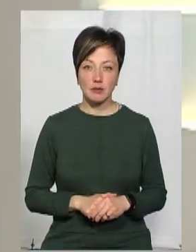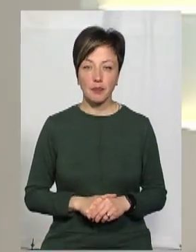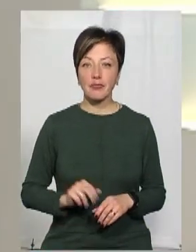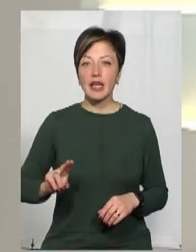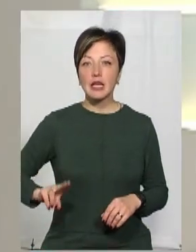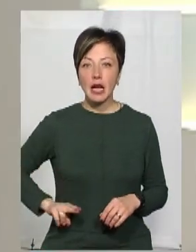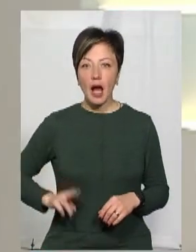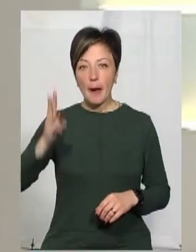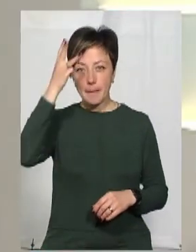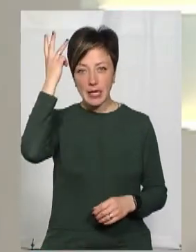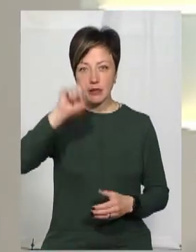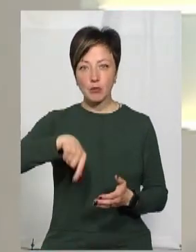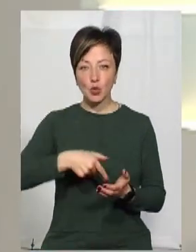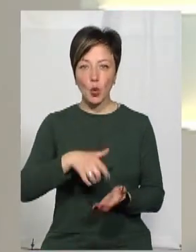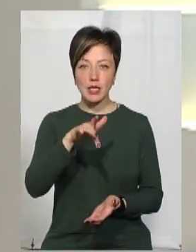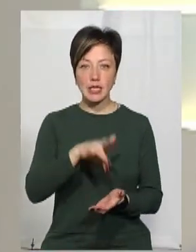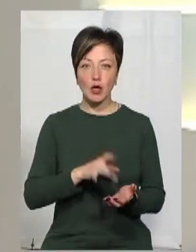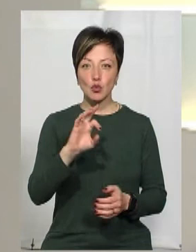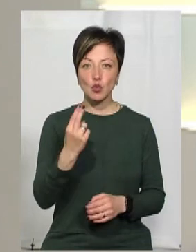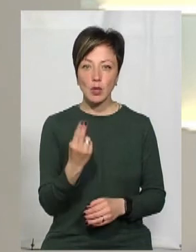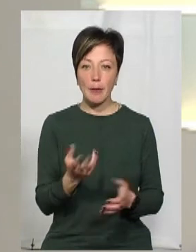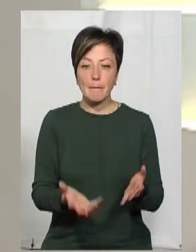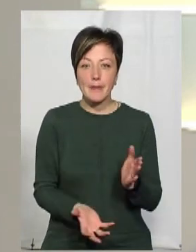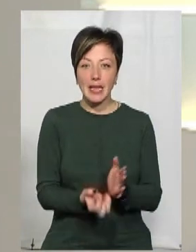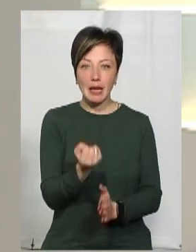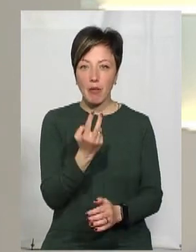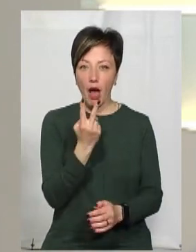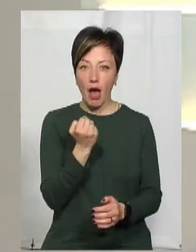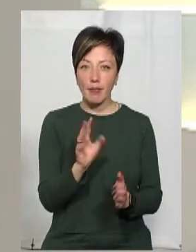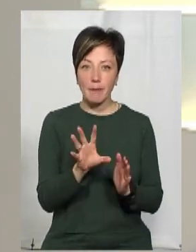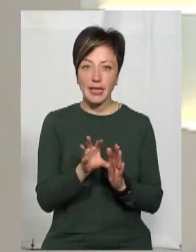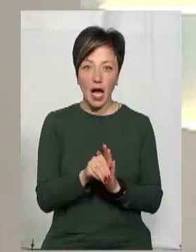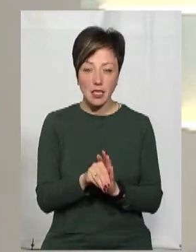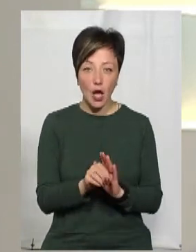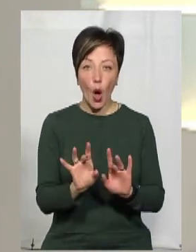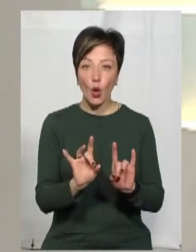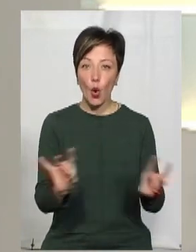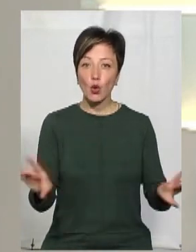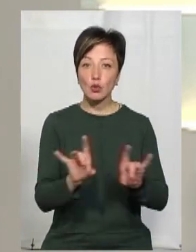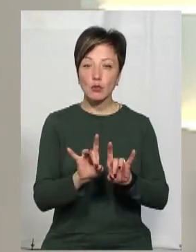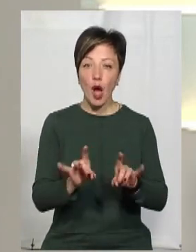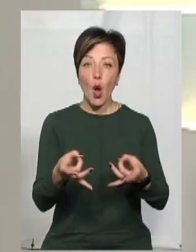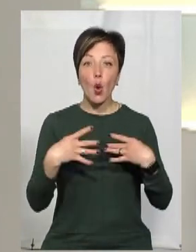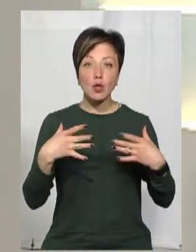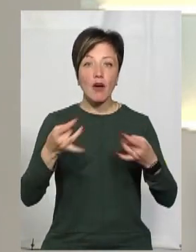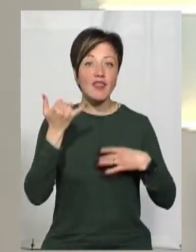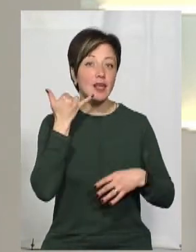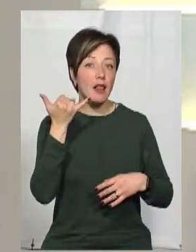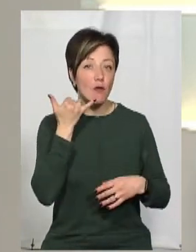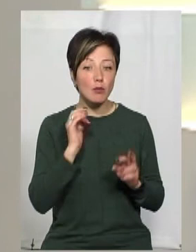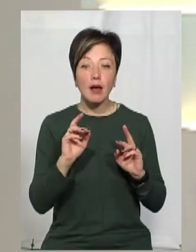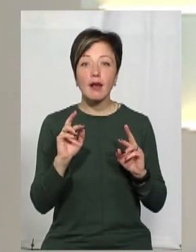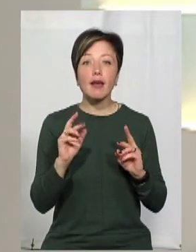Директор Хмельницького міського центру соціальної підтримки та адаптації Дмитро Старцун розповів нам телефоном, з якими